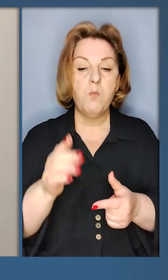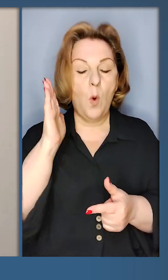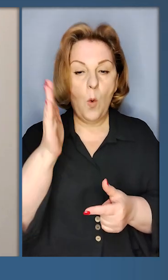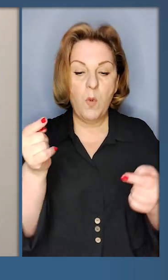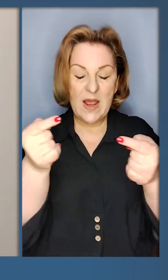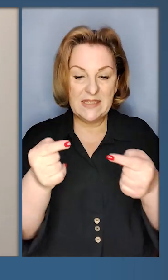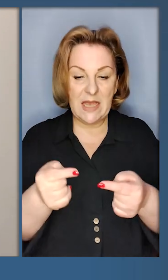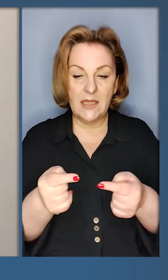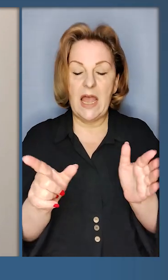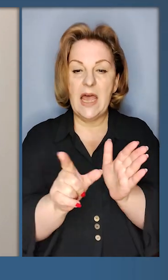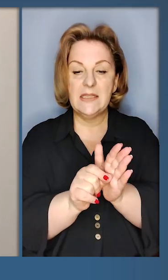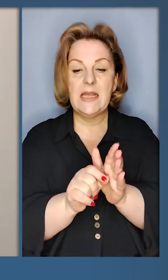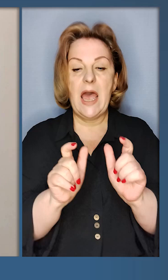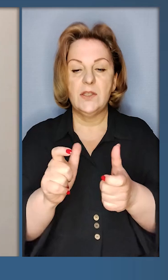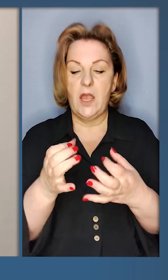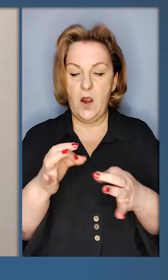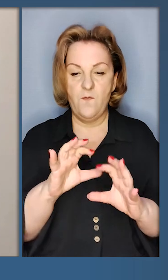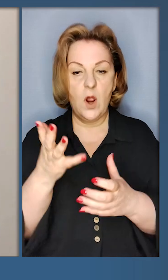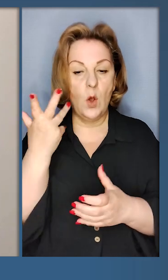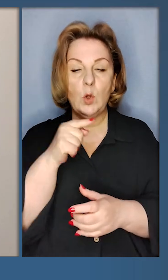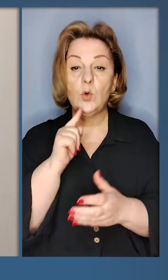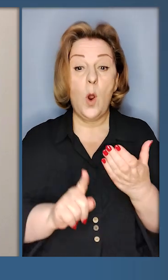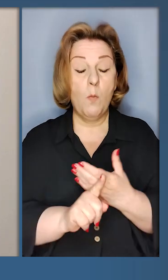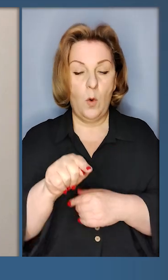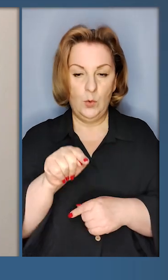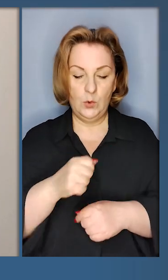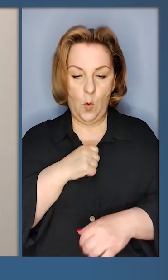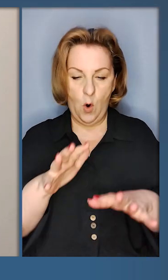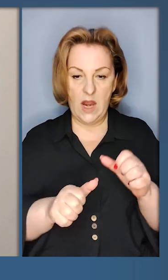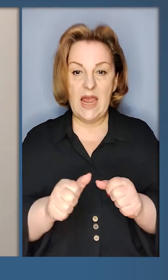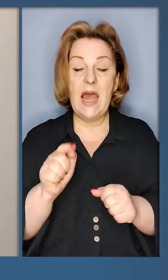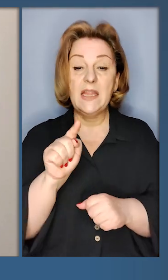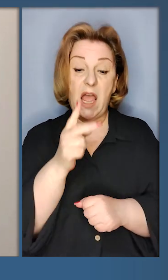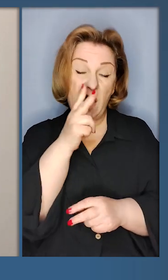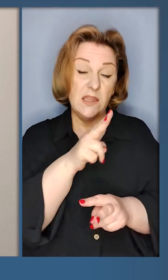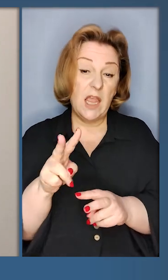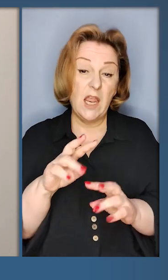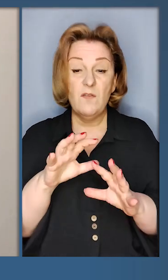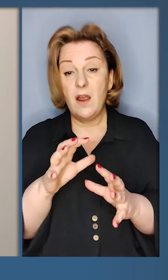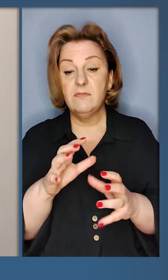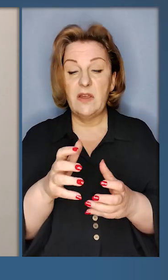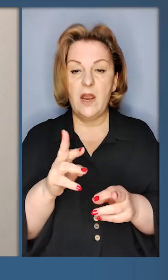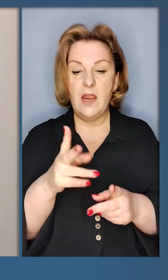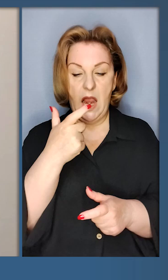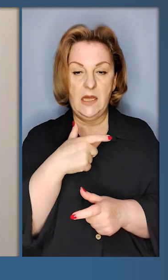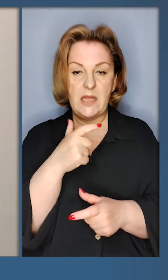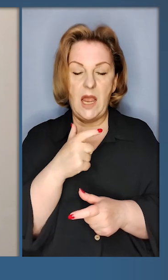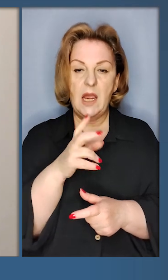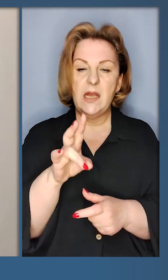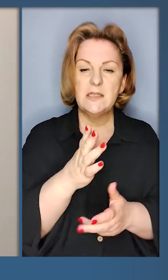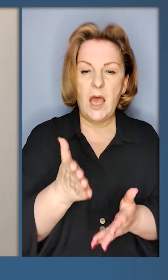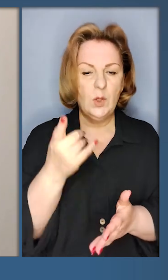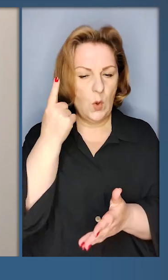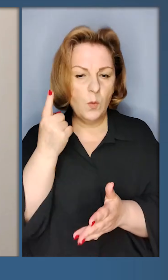синхронізовані із санкціями вільного світу. Коли Росія починала цю агресію, Там дивились на світ, як на себе, от